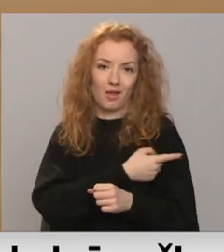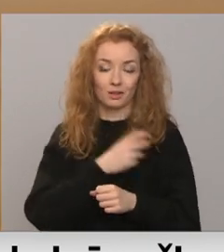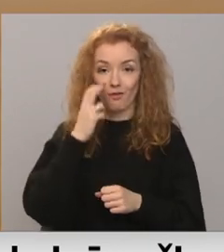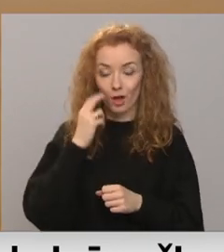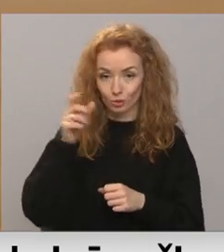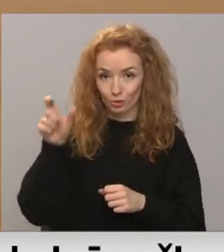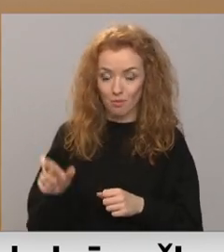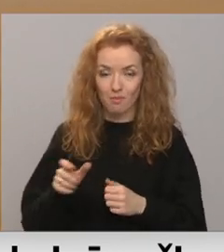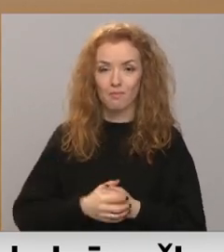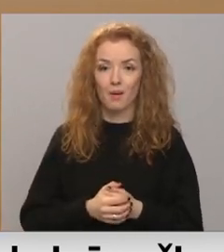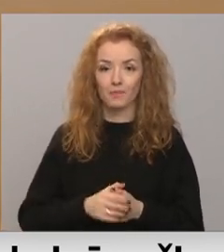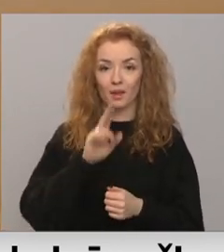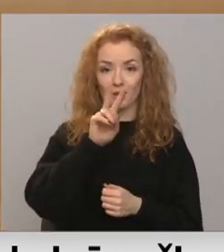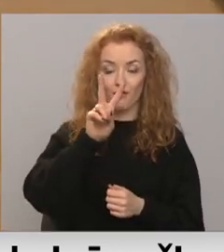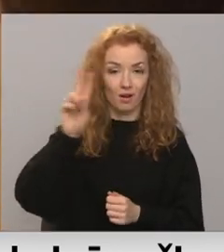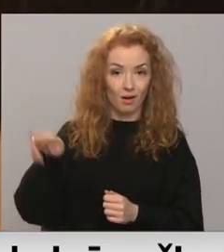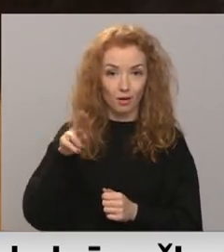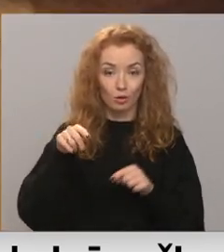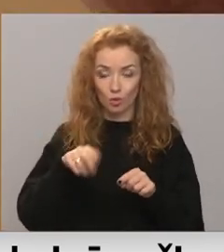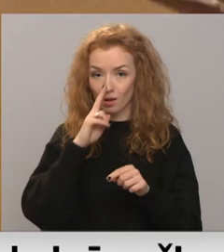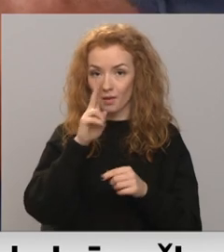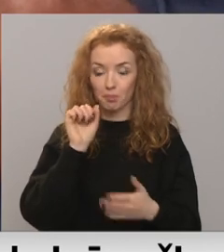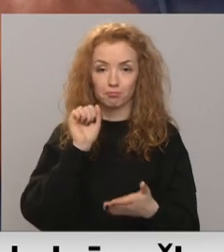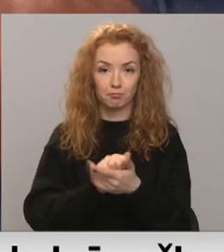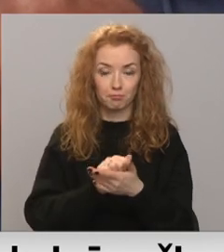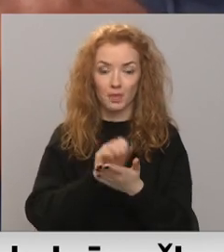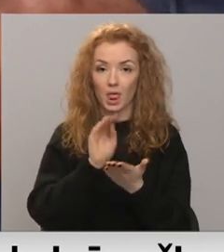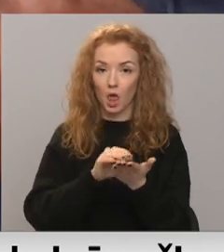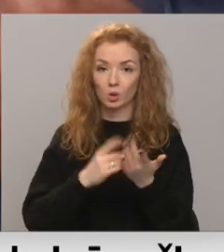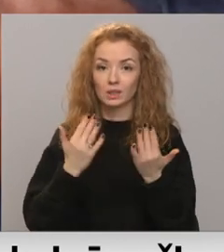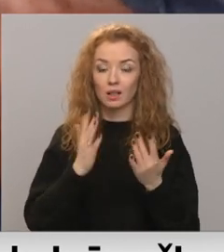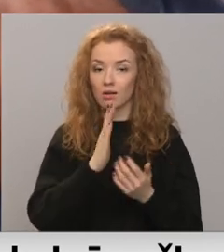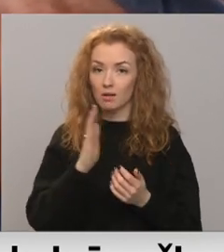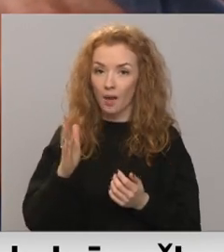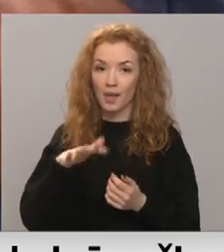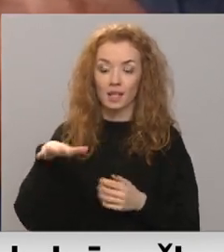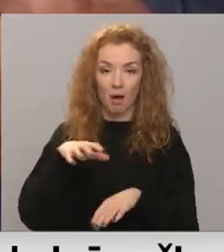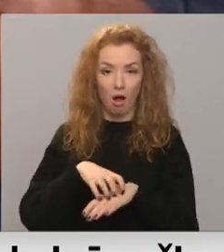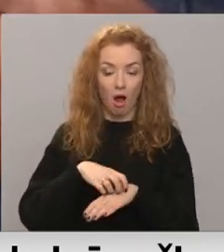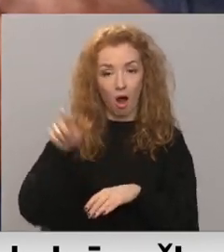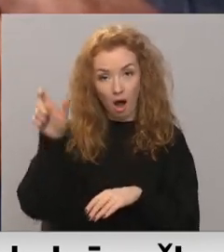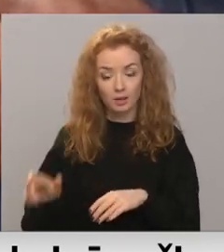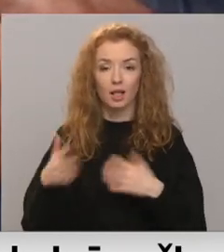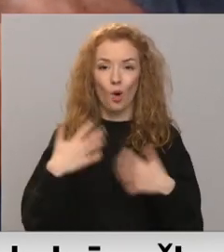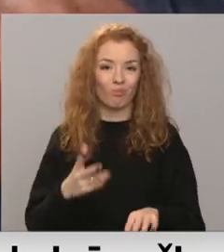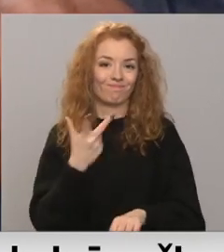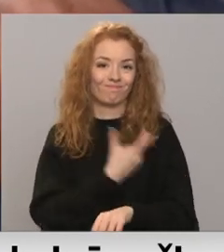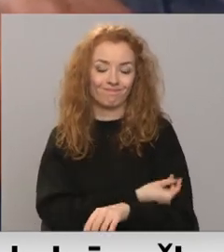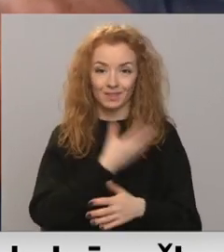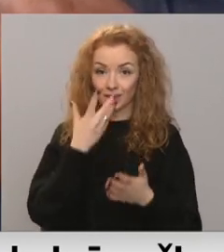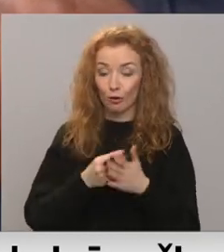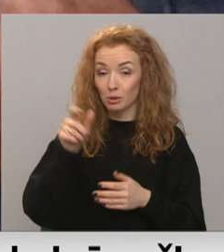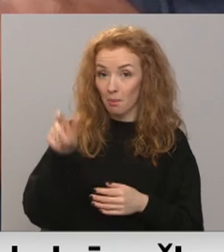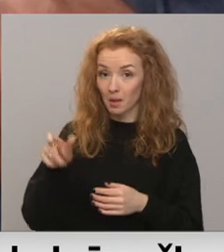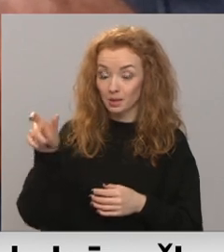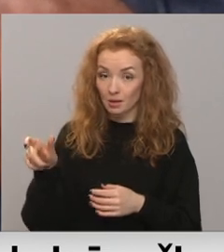Nacionālais veselības dienas šonedēļ publiskoja datus, cik katra ģimenes ārsta praksi vakcinējusi savus pacientus. RTV